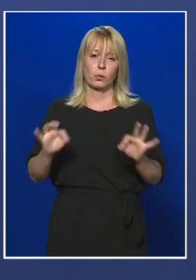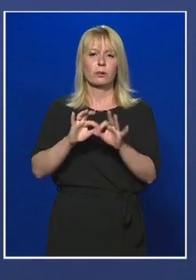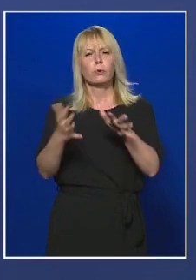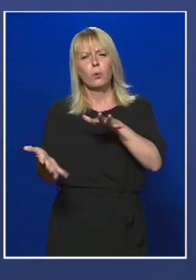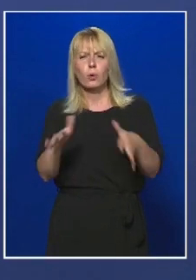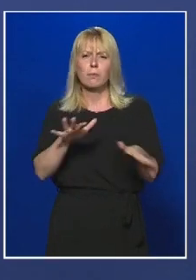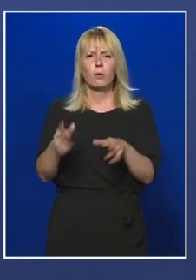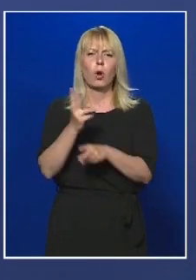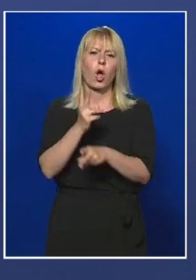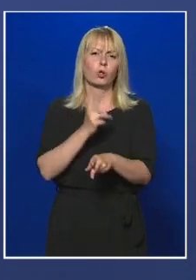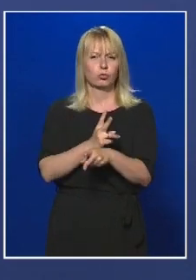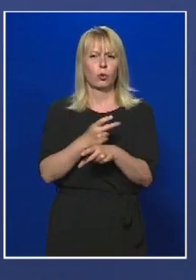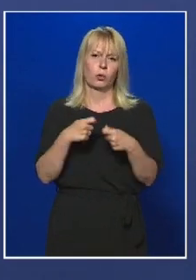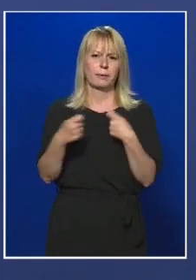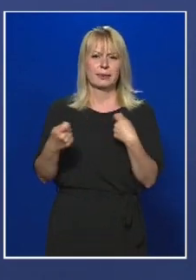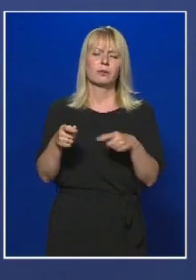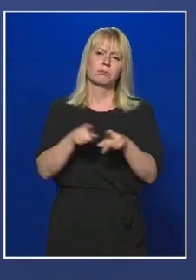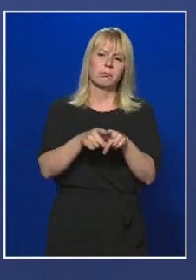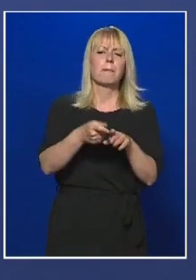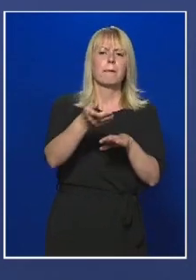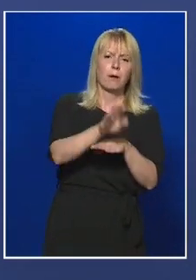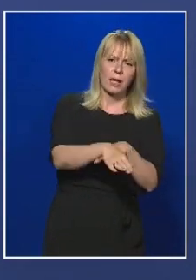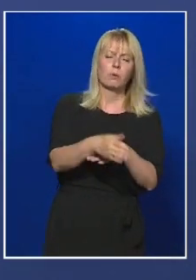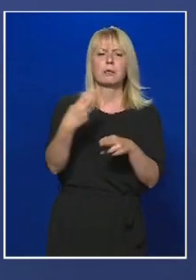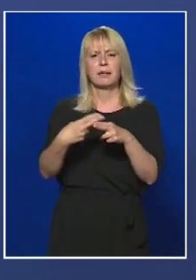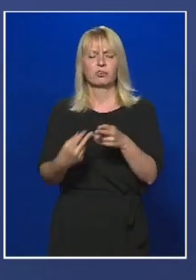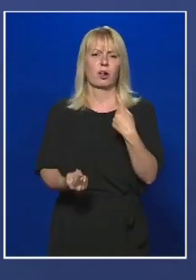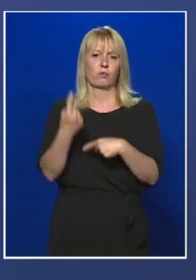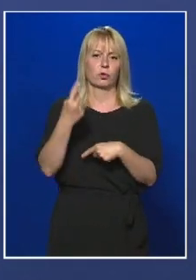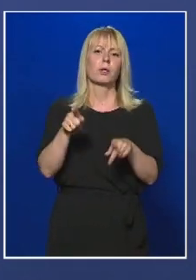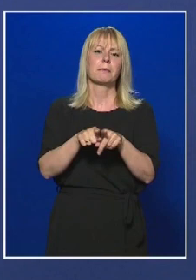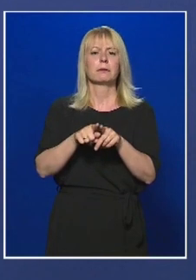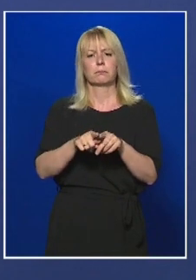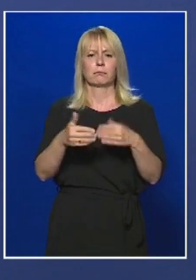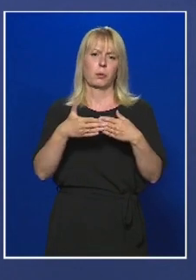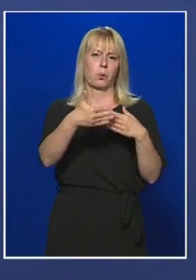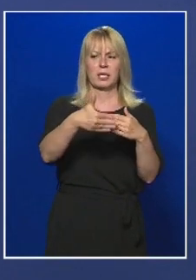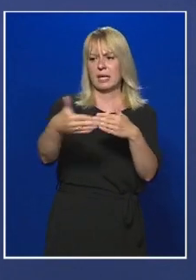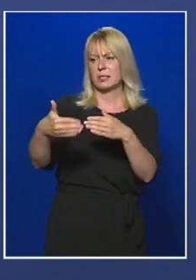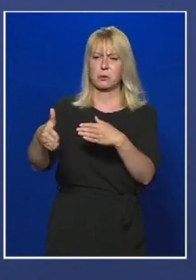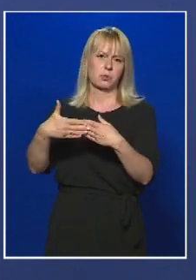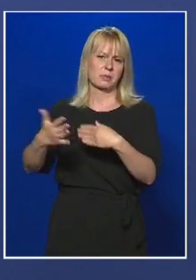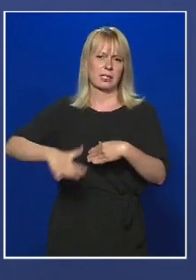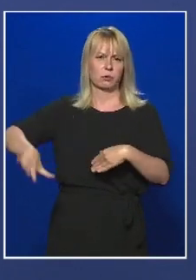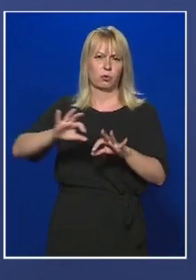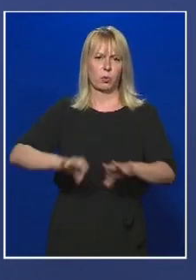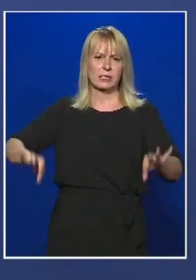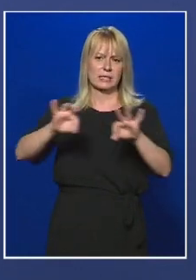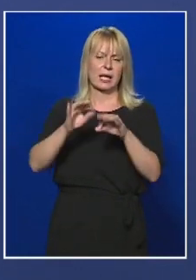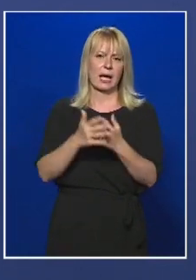körülbelül hasonló mértékű mind a halálozás, mint a betegség előfordulása, mint a környező országokban, és az, hogy